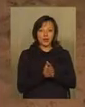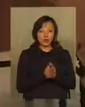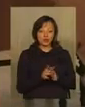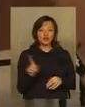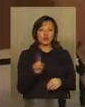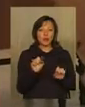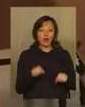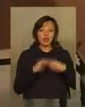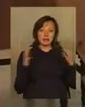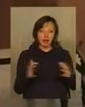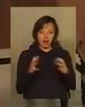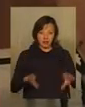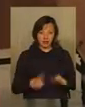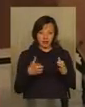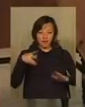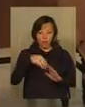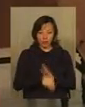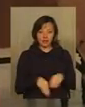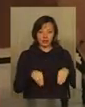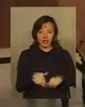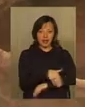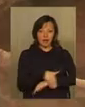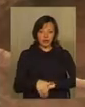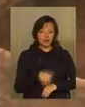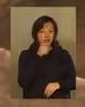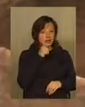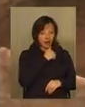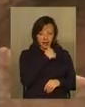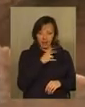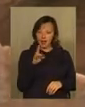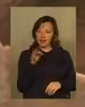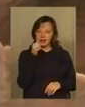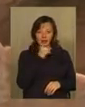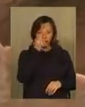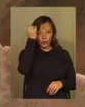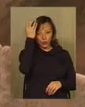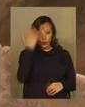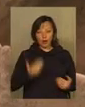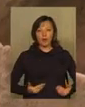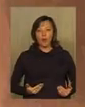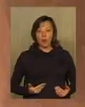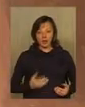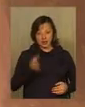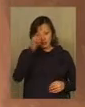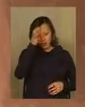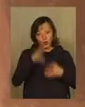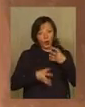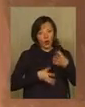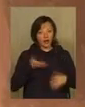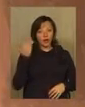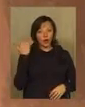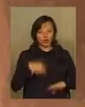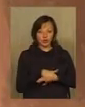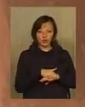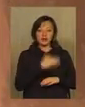Про те, що могло зберігатися в Глеку, вкопаному в землю на вулиці – загадка. Втім, загадок в культурі, побуті та світогляді колишніх суспільств